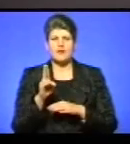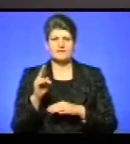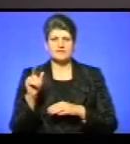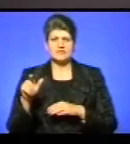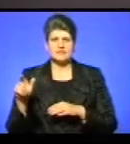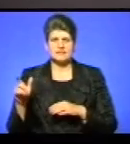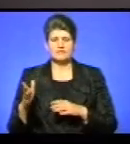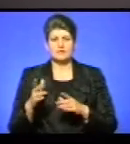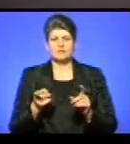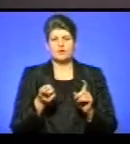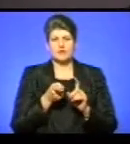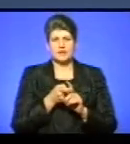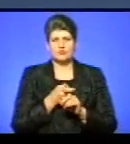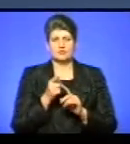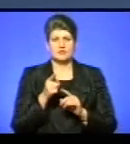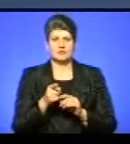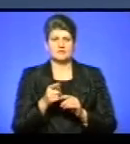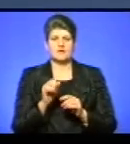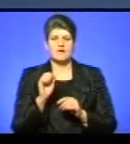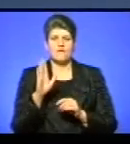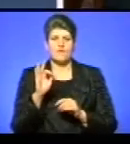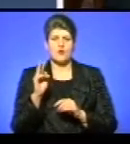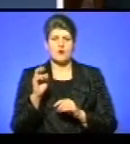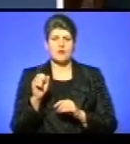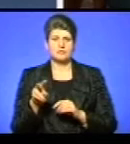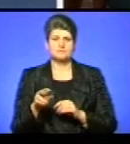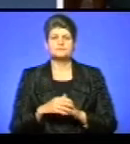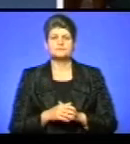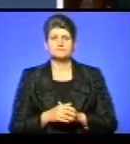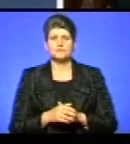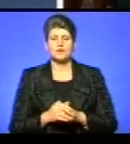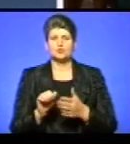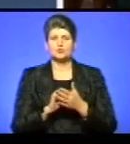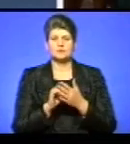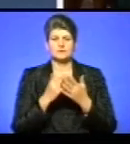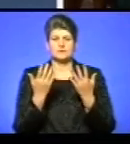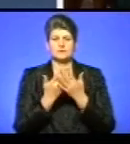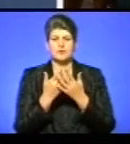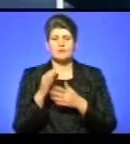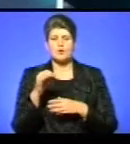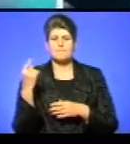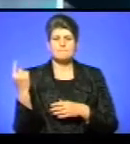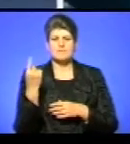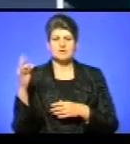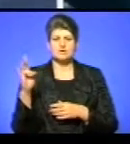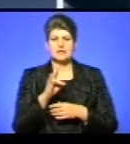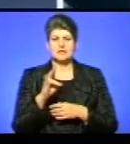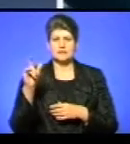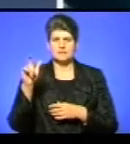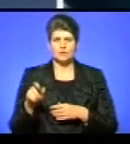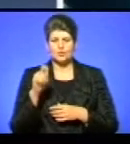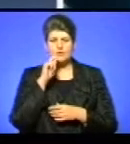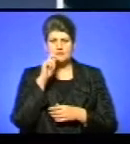поєднує і естраду, і академічний вокал. Документальну стрічку про першого єпископа Української греко